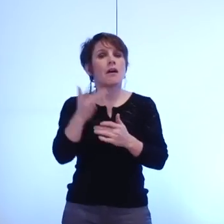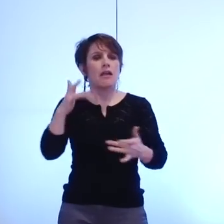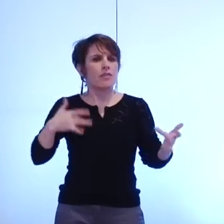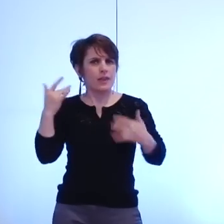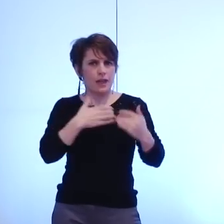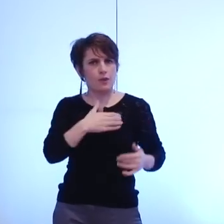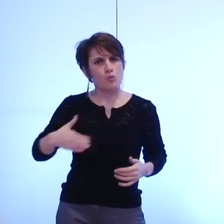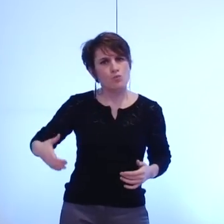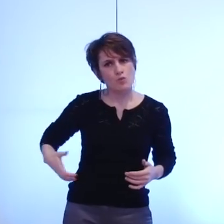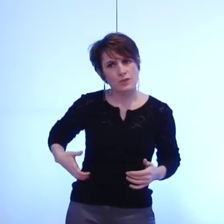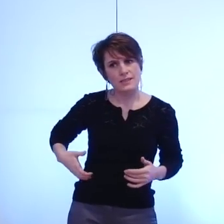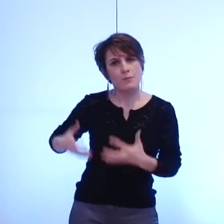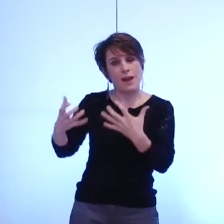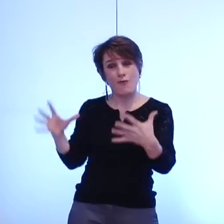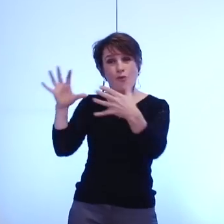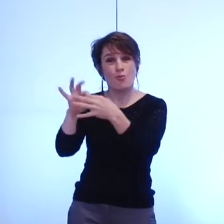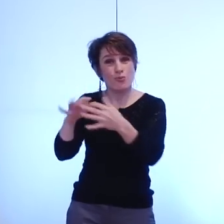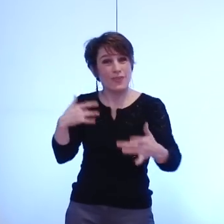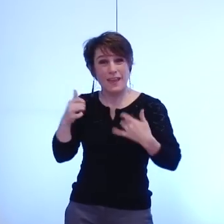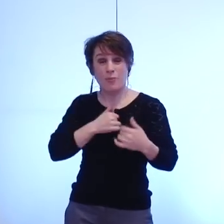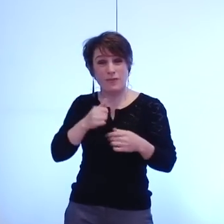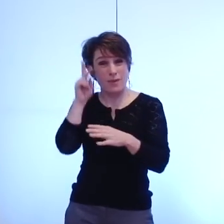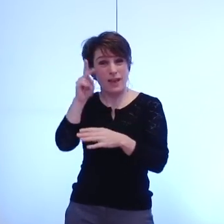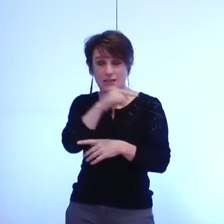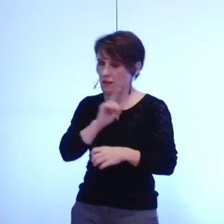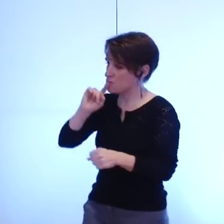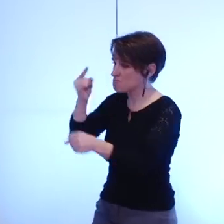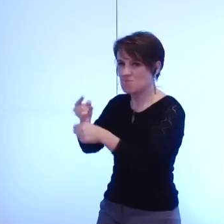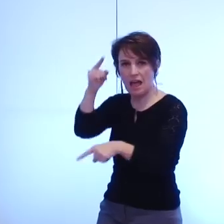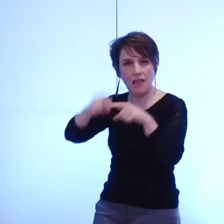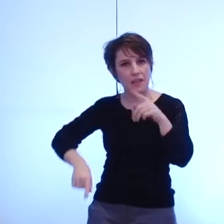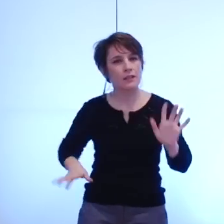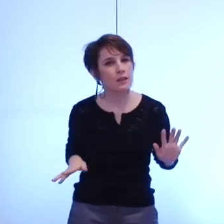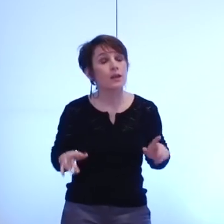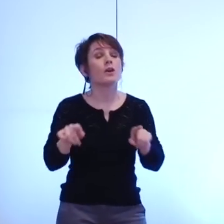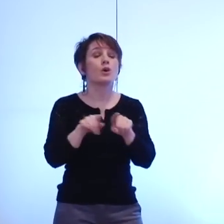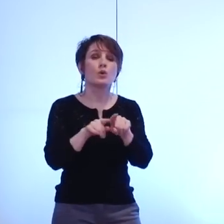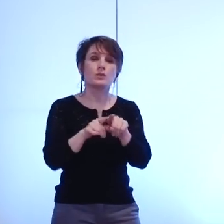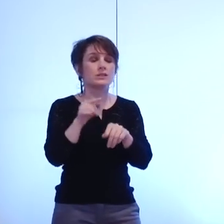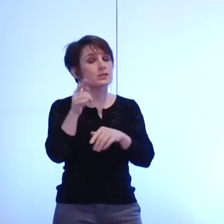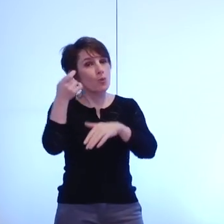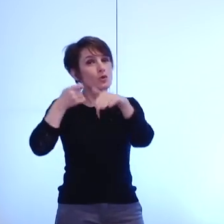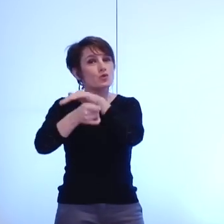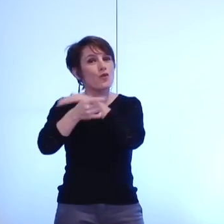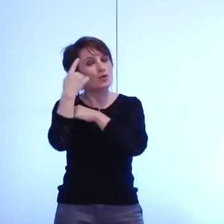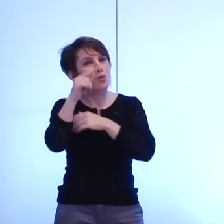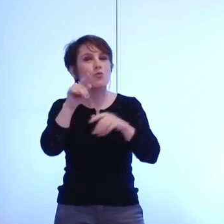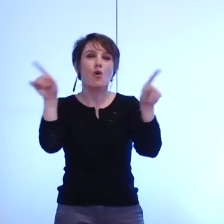de se commettre avec le théâtre privé parisien et vous avez annoncé la suppression de la subvention aux musiciens du Louvre.